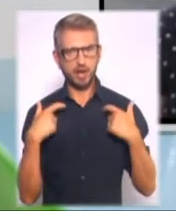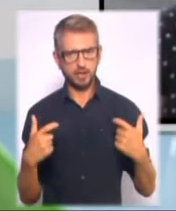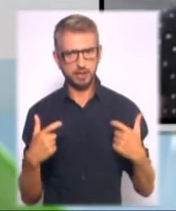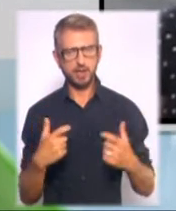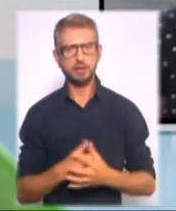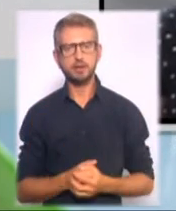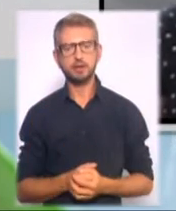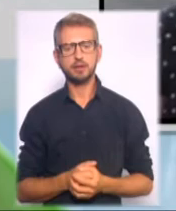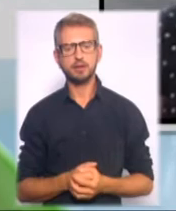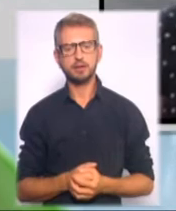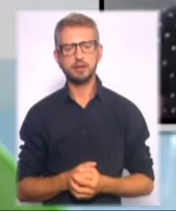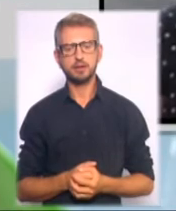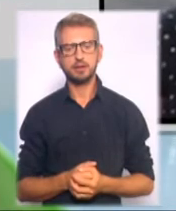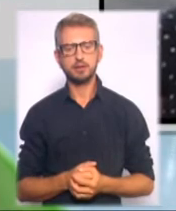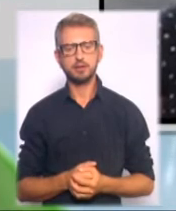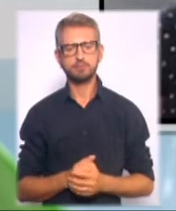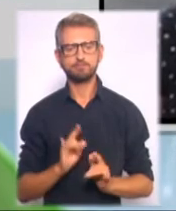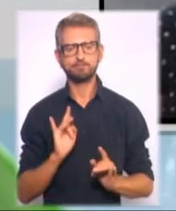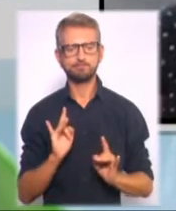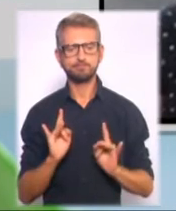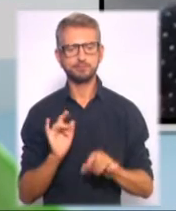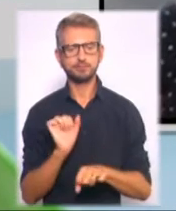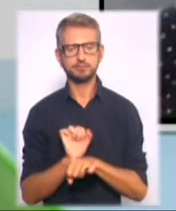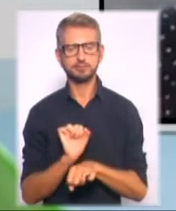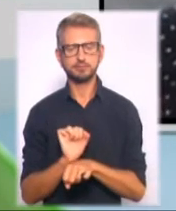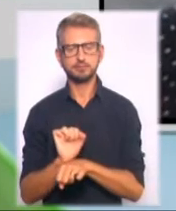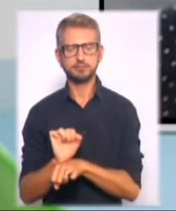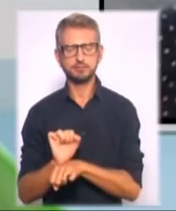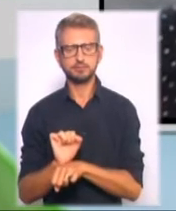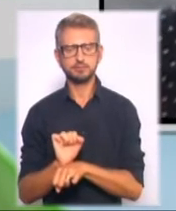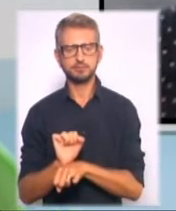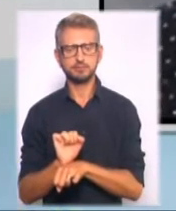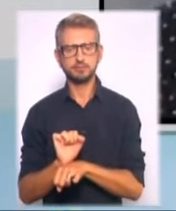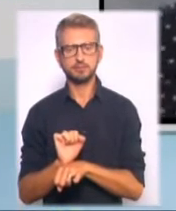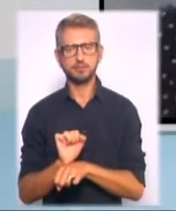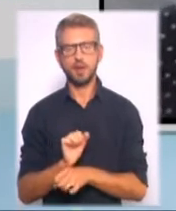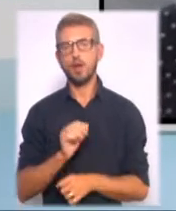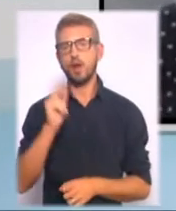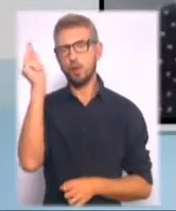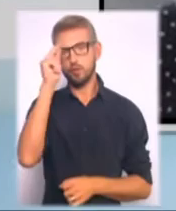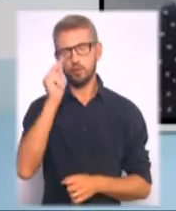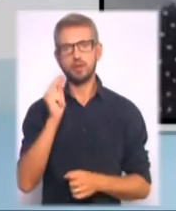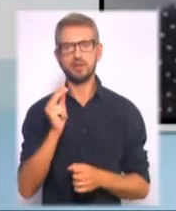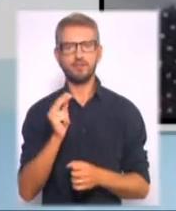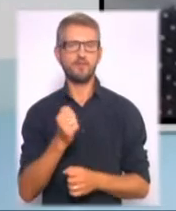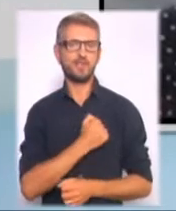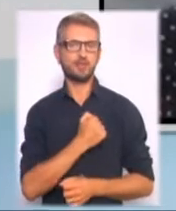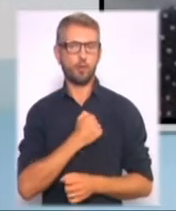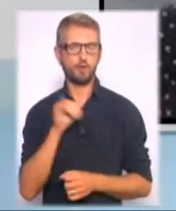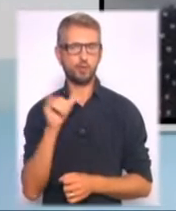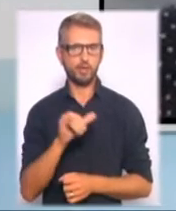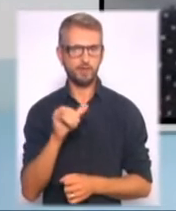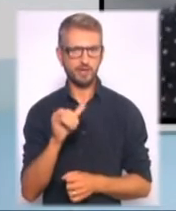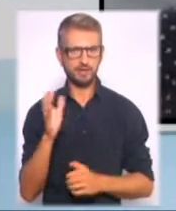військових вишів, які вчаться